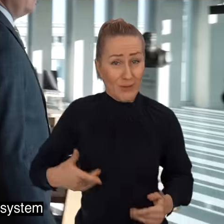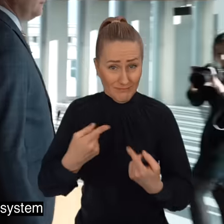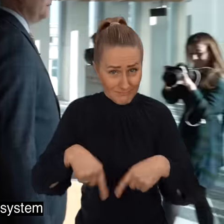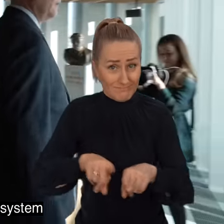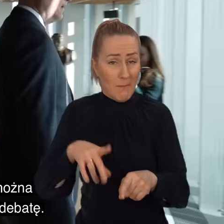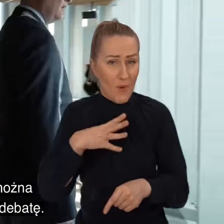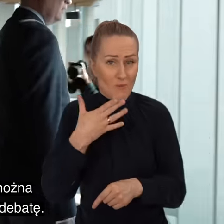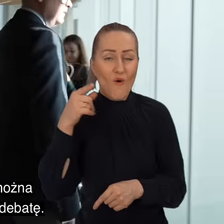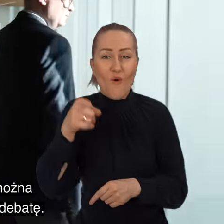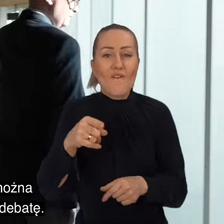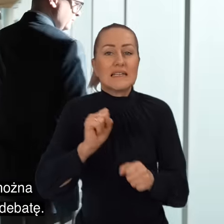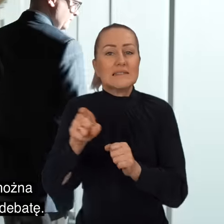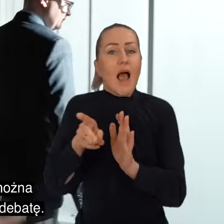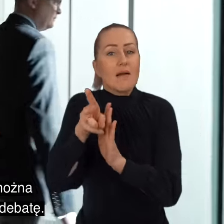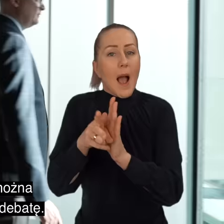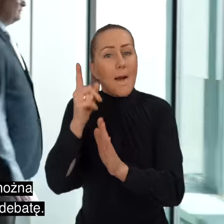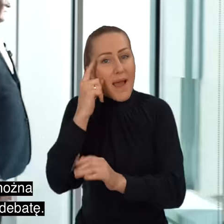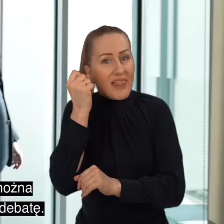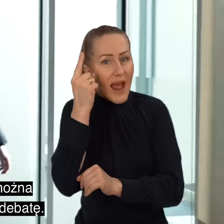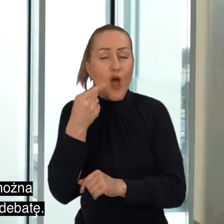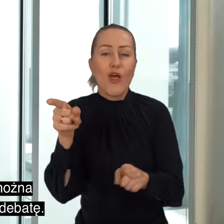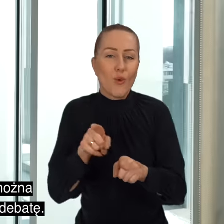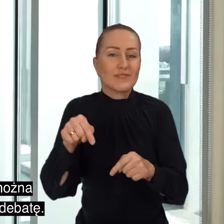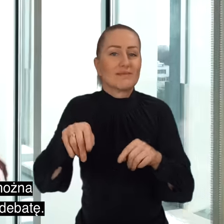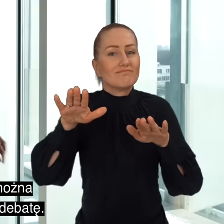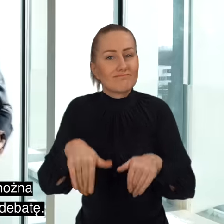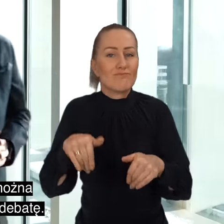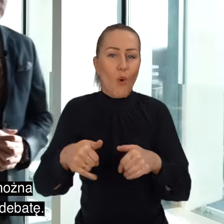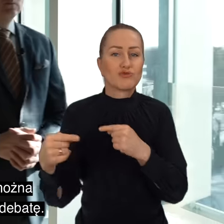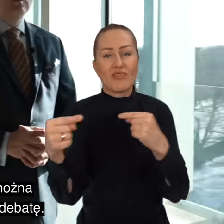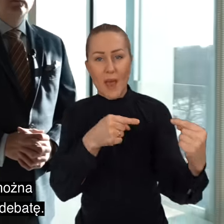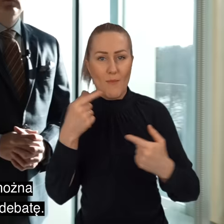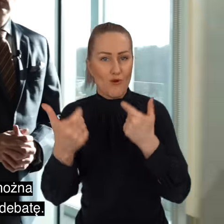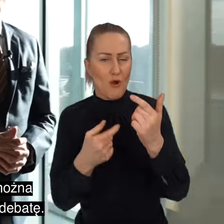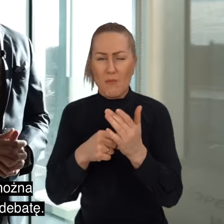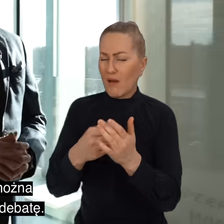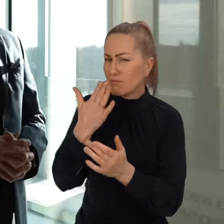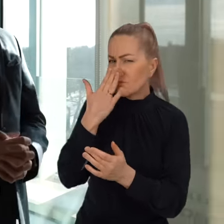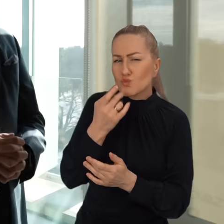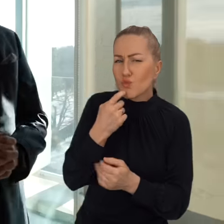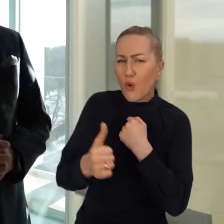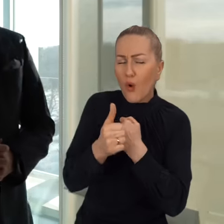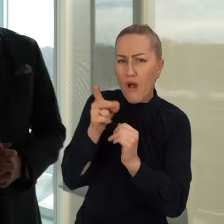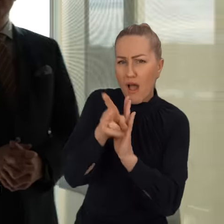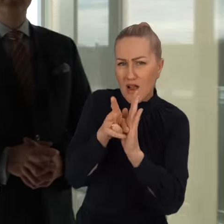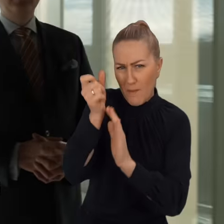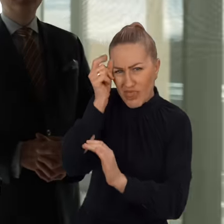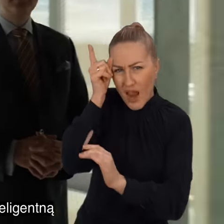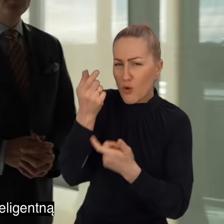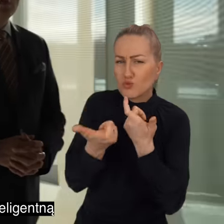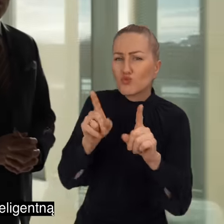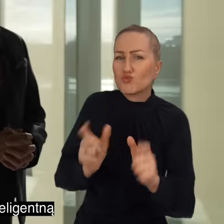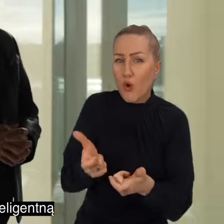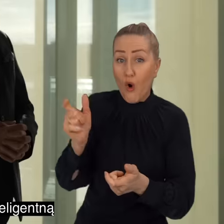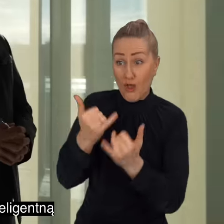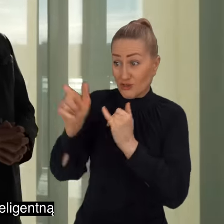Maszek wspominał, system inteligentnych kamer. Także można spokojnie tutaj przeprowadzać debatę. A na czym polega system inteligentnych kamer?